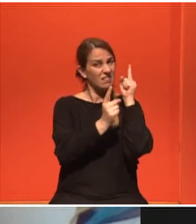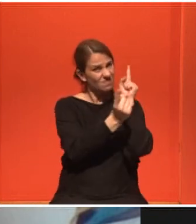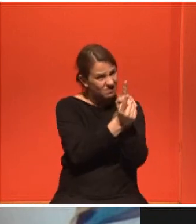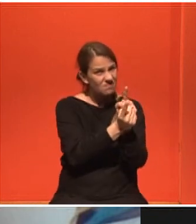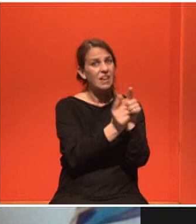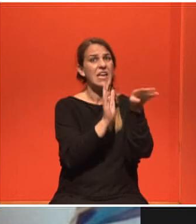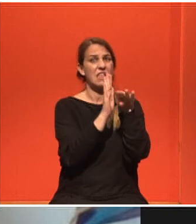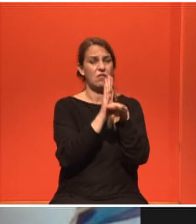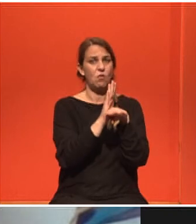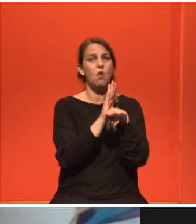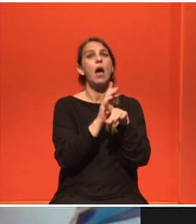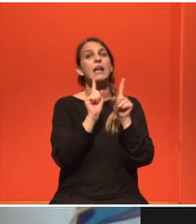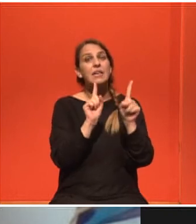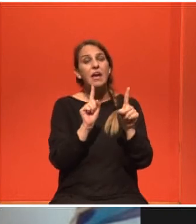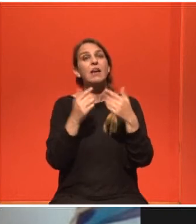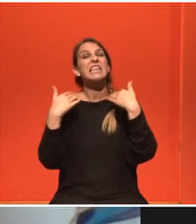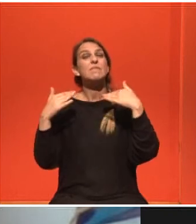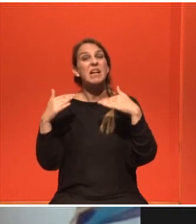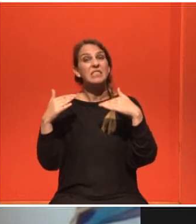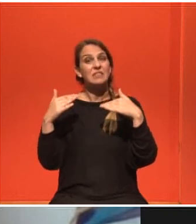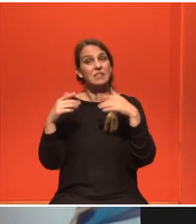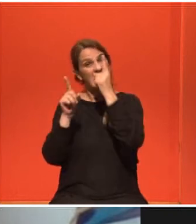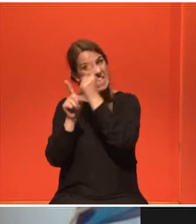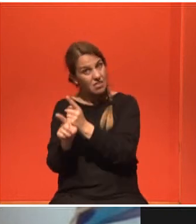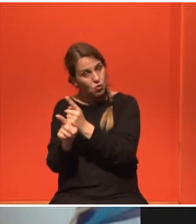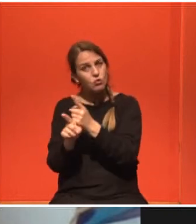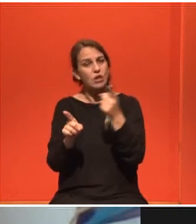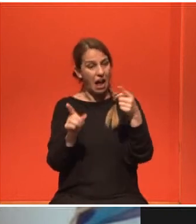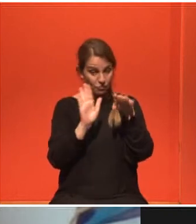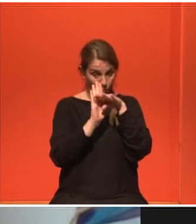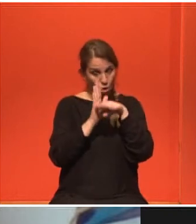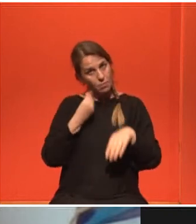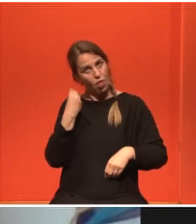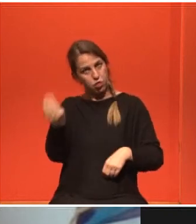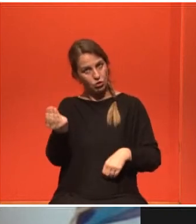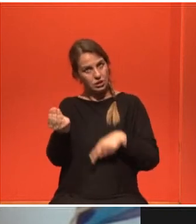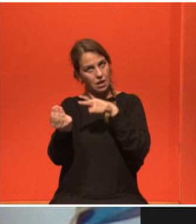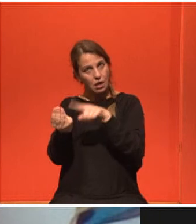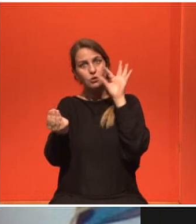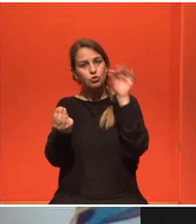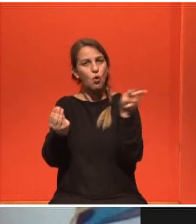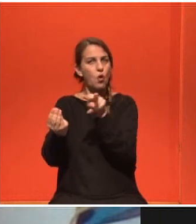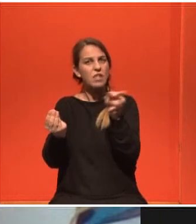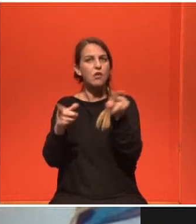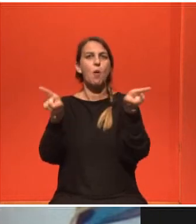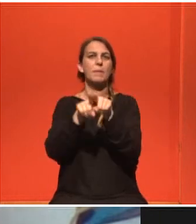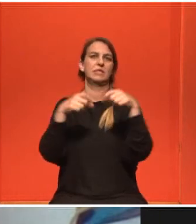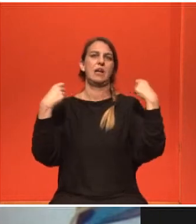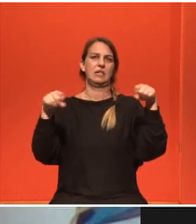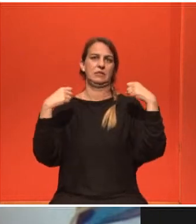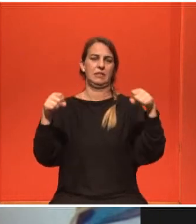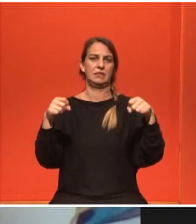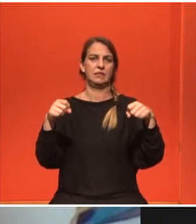υπάρχει ένας ειδικός που θα την εφαρμόσει. Αυτός ο ειδικός που θα την εφαρμόσει πρέπει να είναι γνώστης. Και δεν κάνει ό,τι του